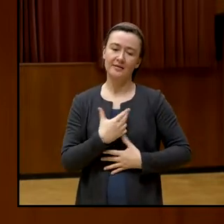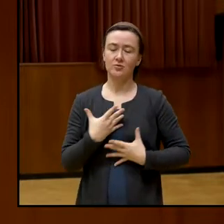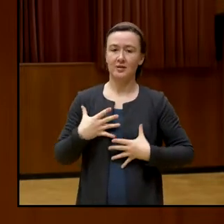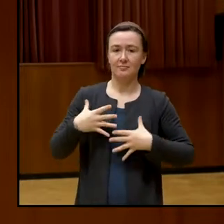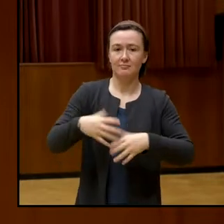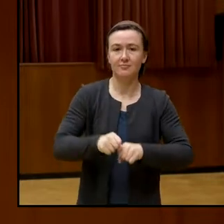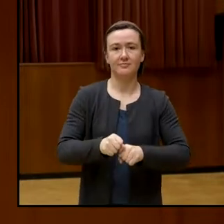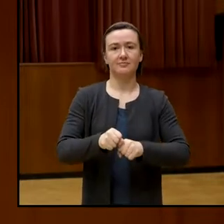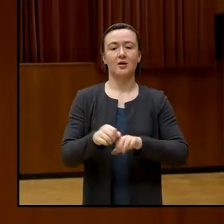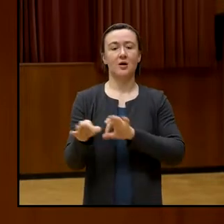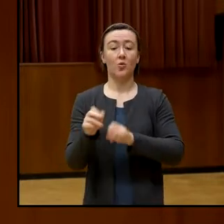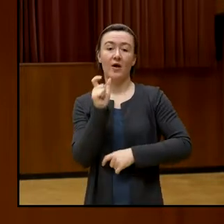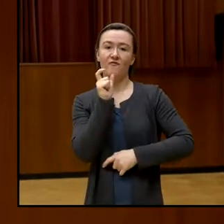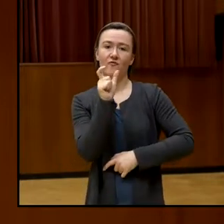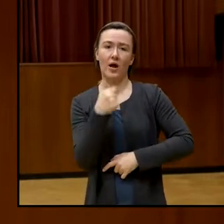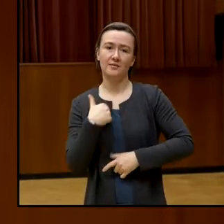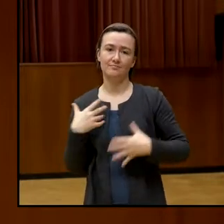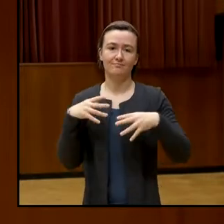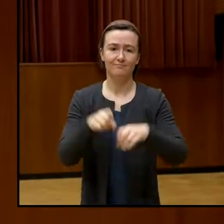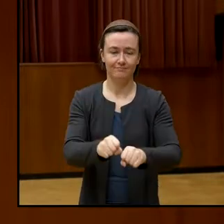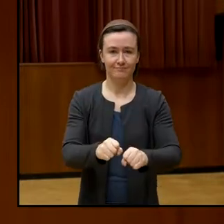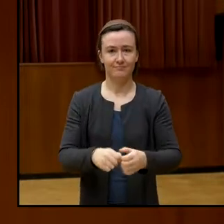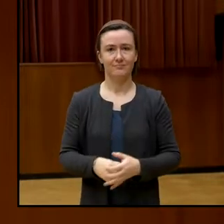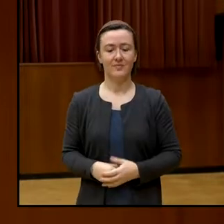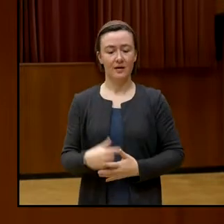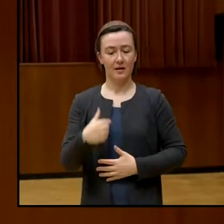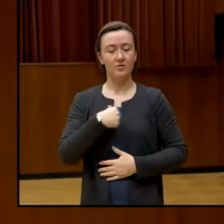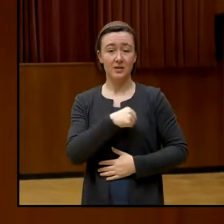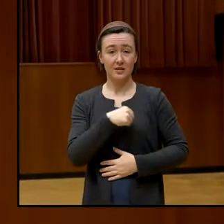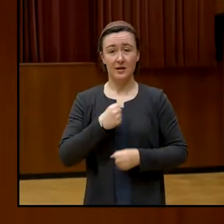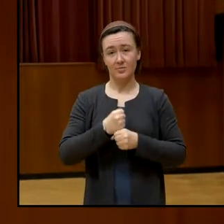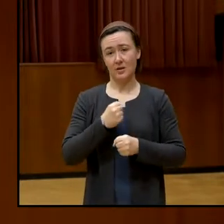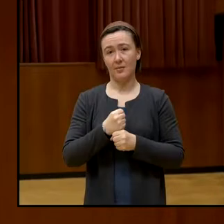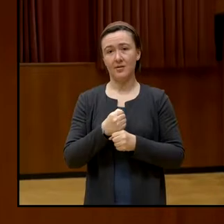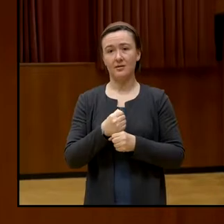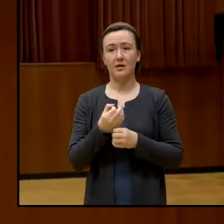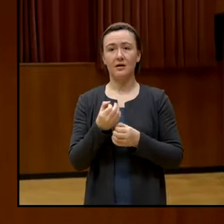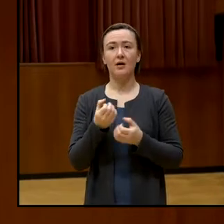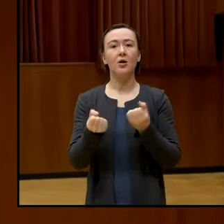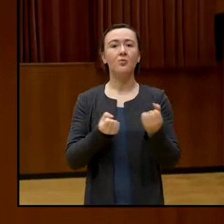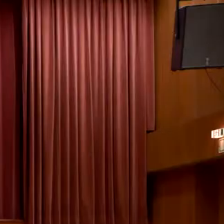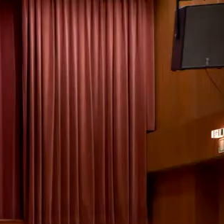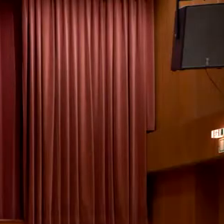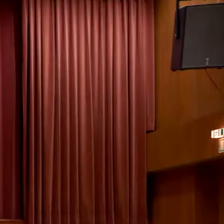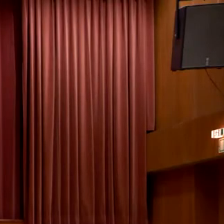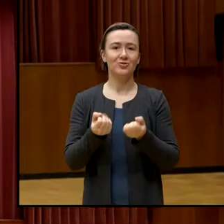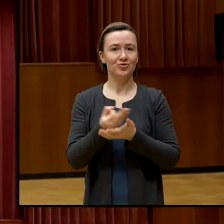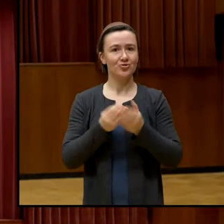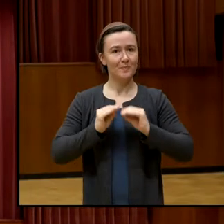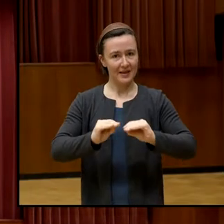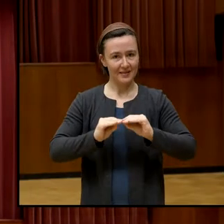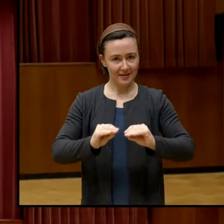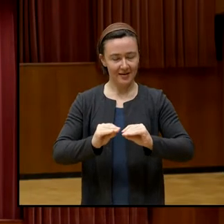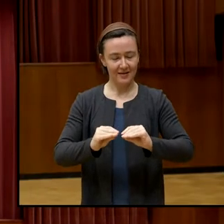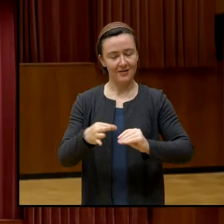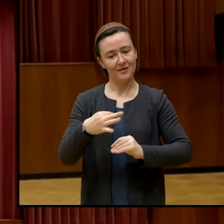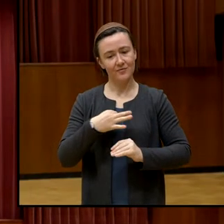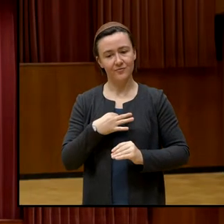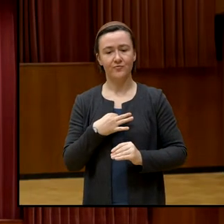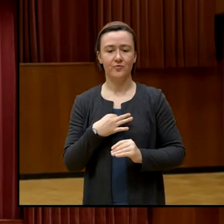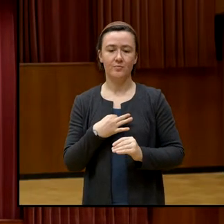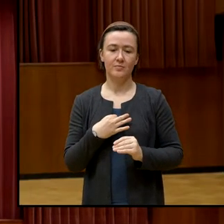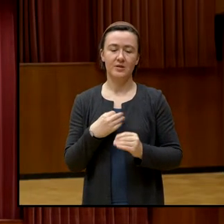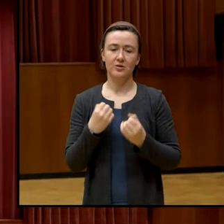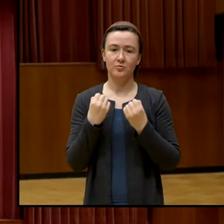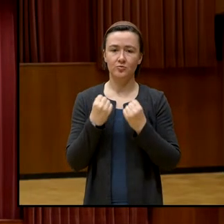einem Wort sein. Und für mich als politische Bildnerin geht es ganz stark darum, sich damit auseinanderzusetzen, dass es um